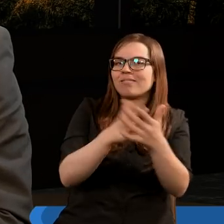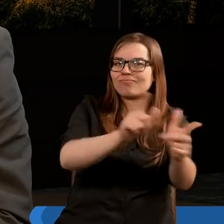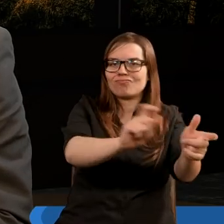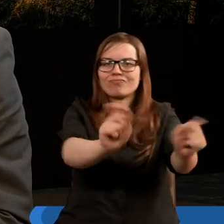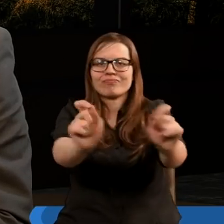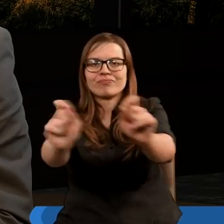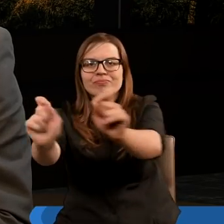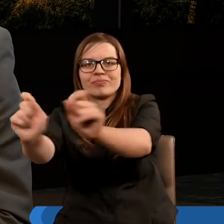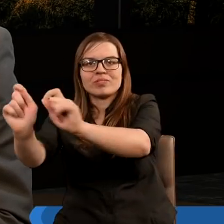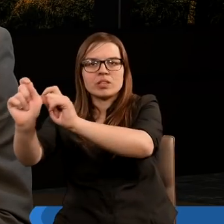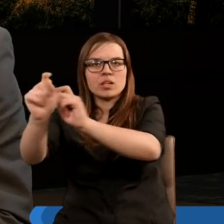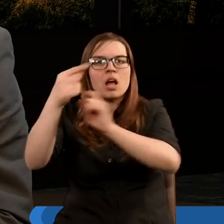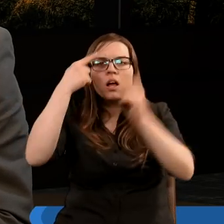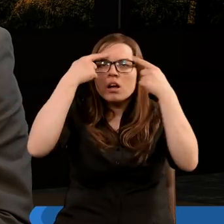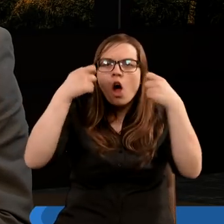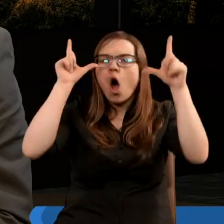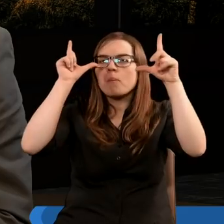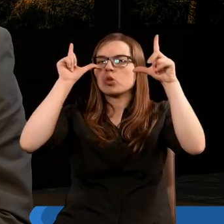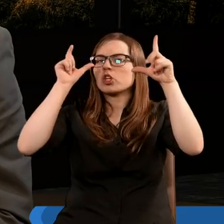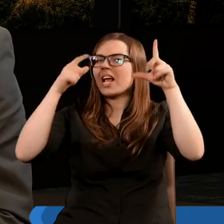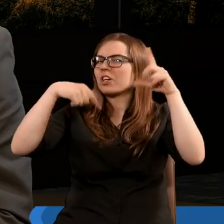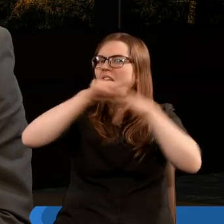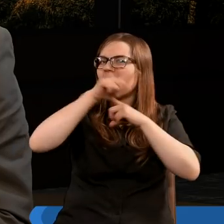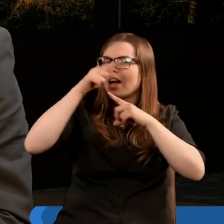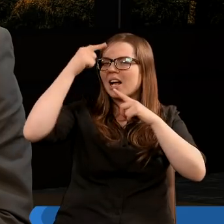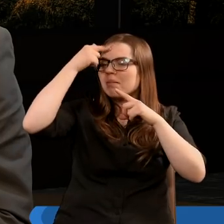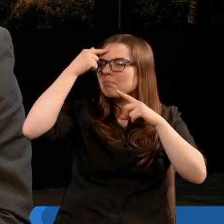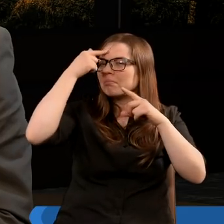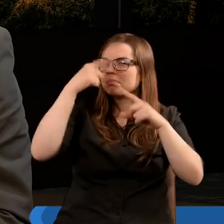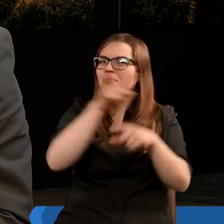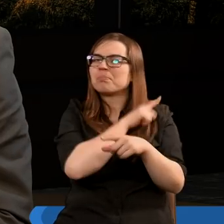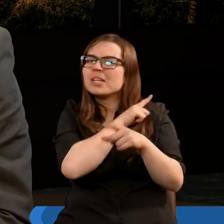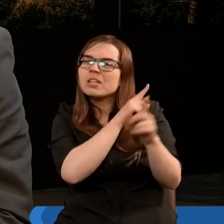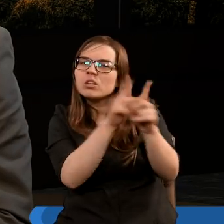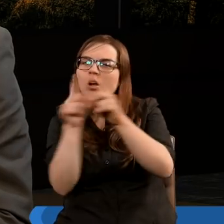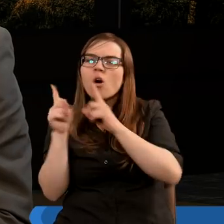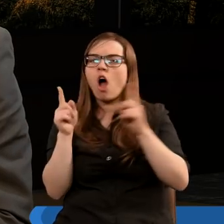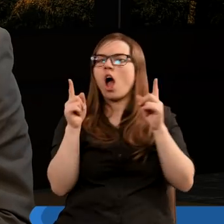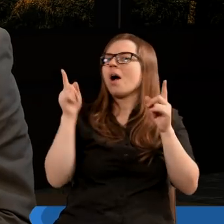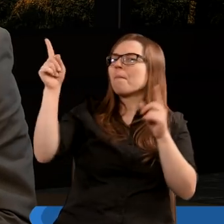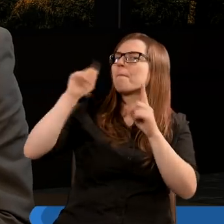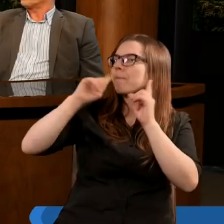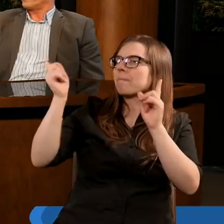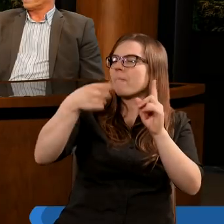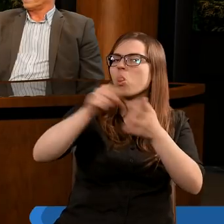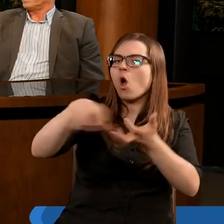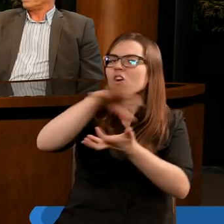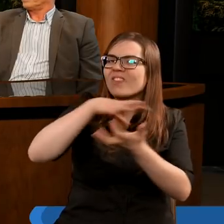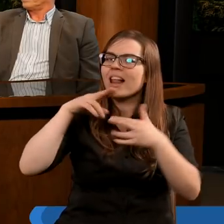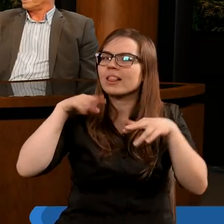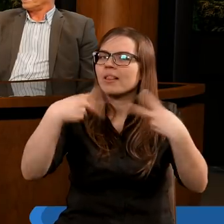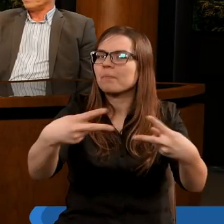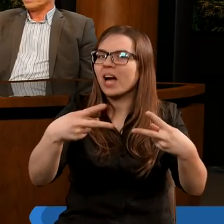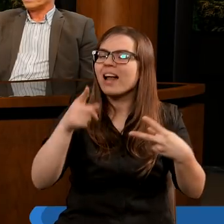woła, opamiętajcie się, przekazuję wam ostatnie poselstwo do świata